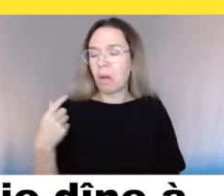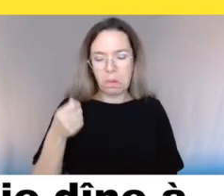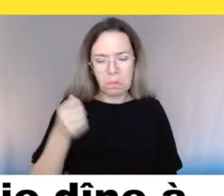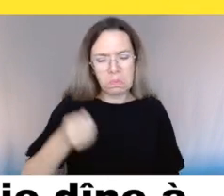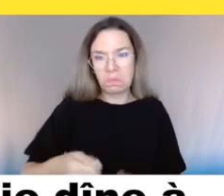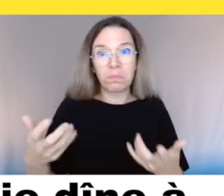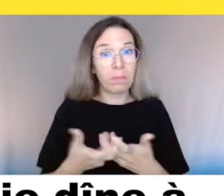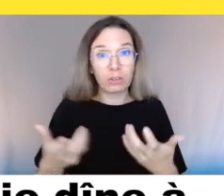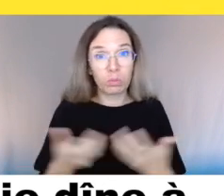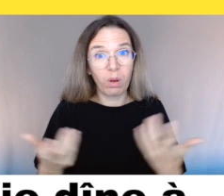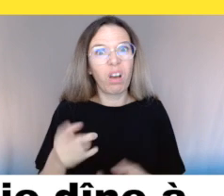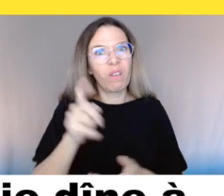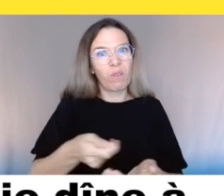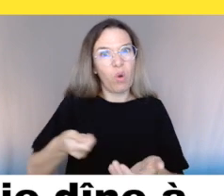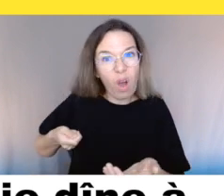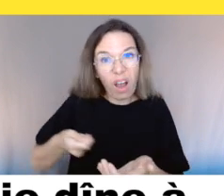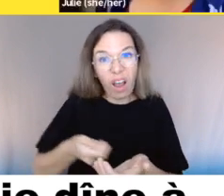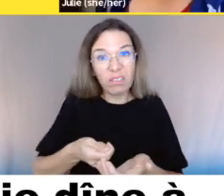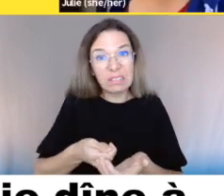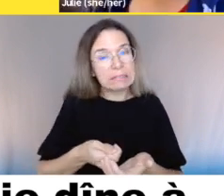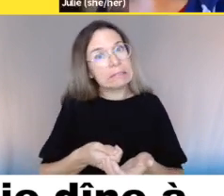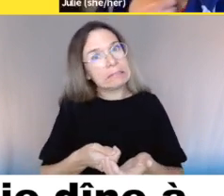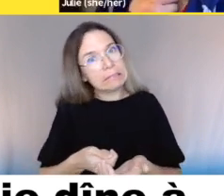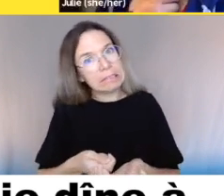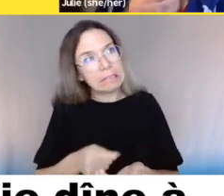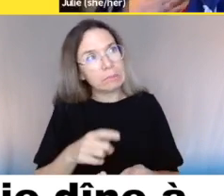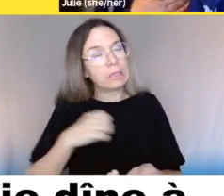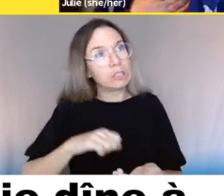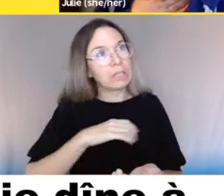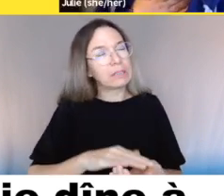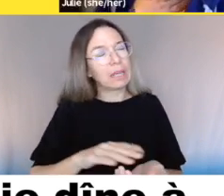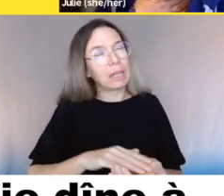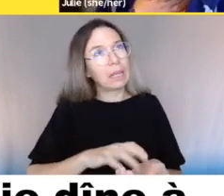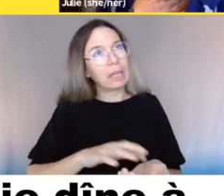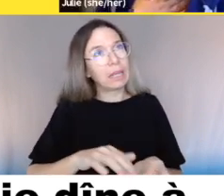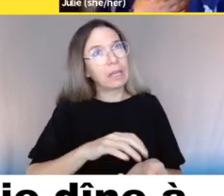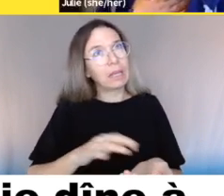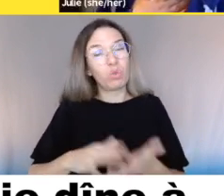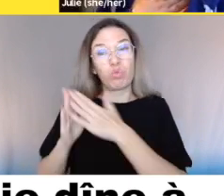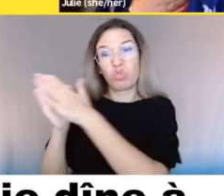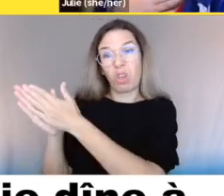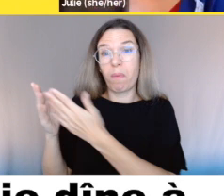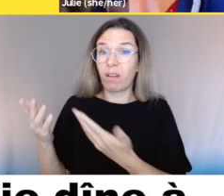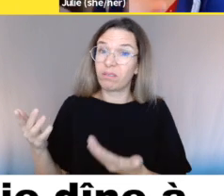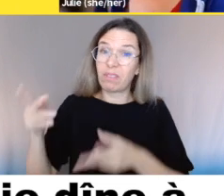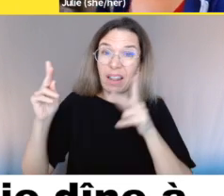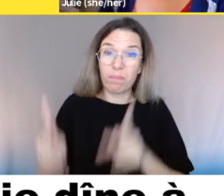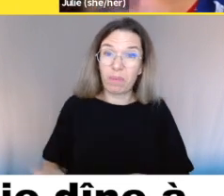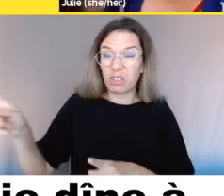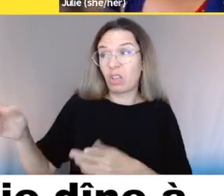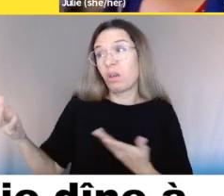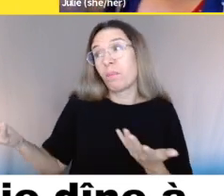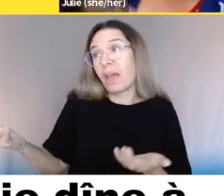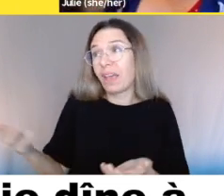un déterminant de points de vente inagressibles. Donc, mettons, on fait notre carte et notre carte de crédit et on nous donne une petite